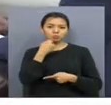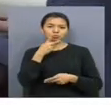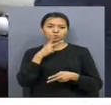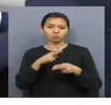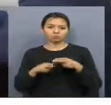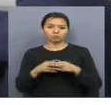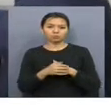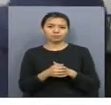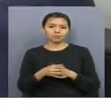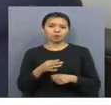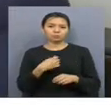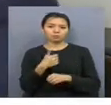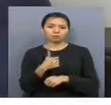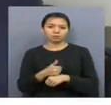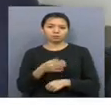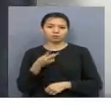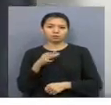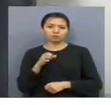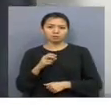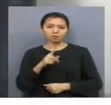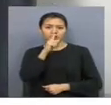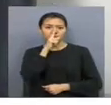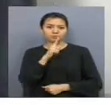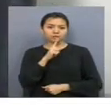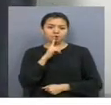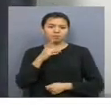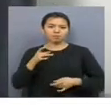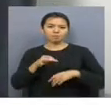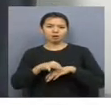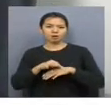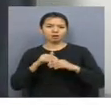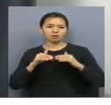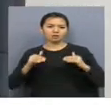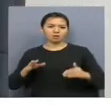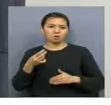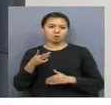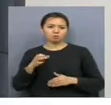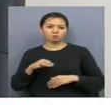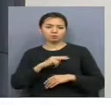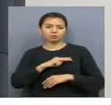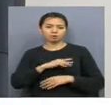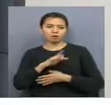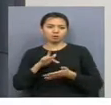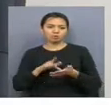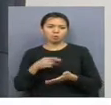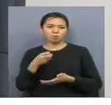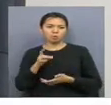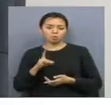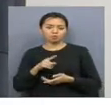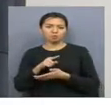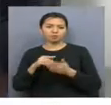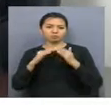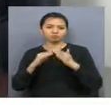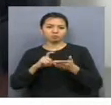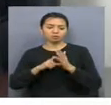Облыс әкімнің Ермек Маржықбаев сонда яқы бір айдың үшінде аутизм мен ауратын балалармен жұмыс шазайтын, қалалық қордың ғимарат мәселесін